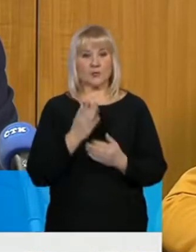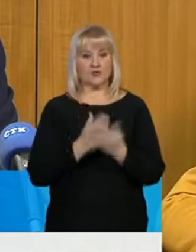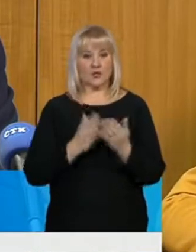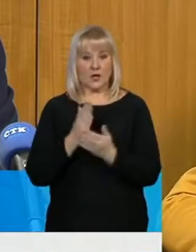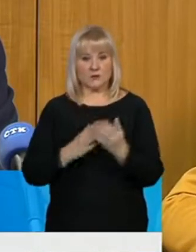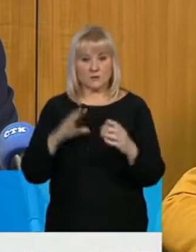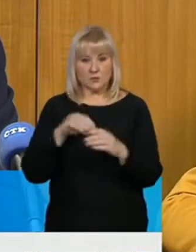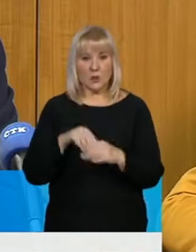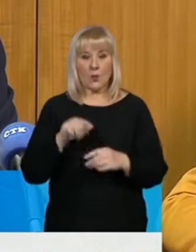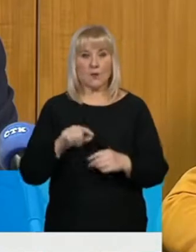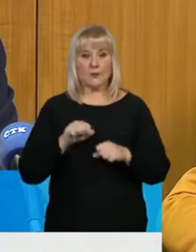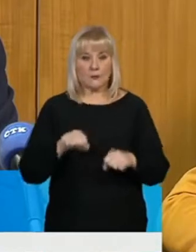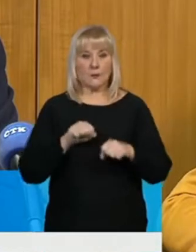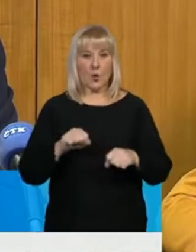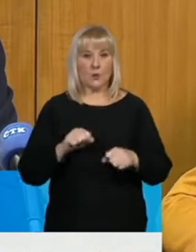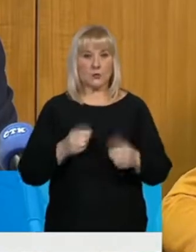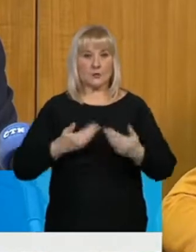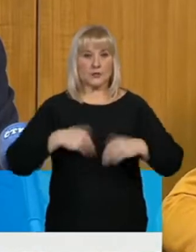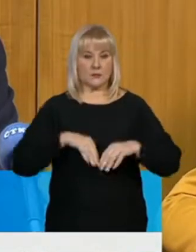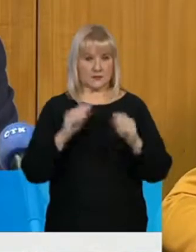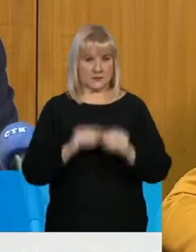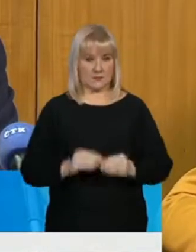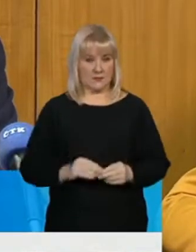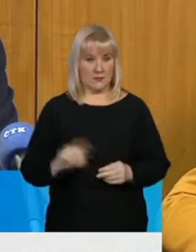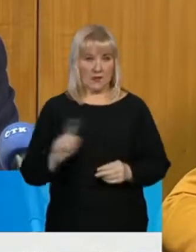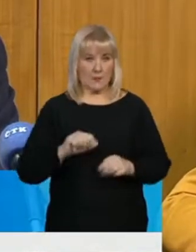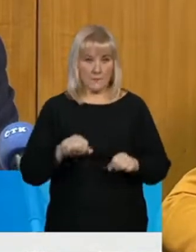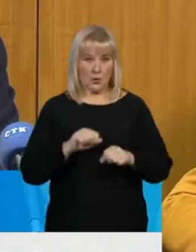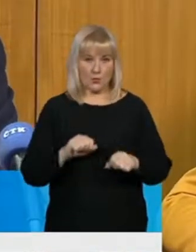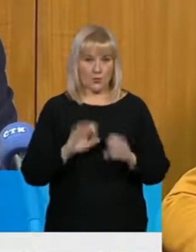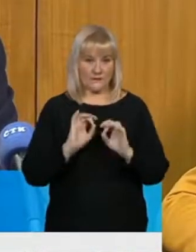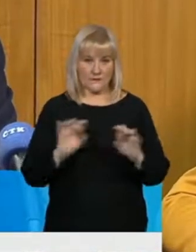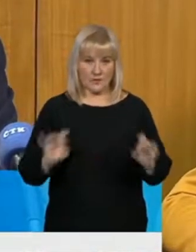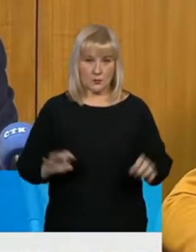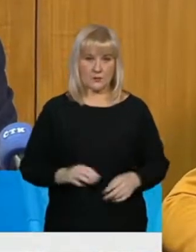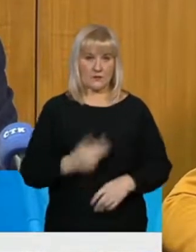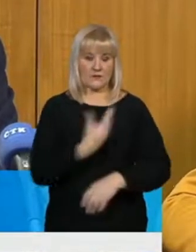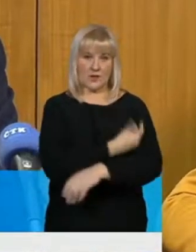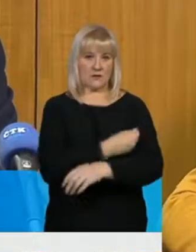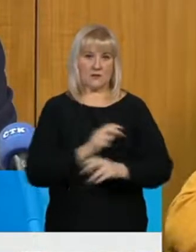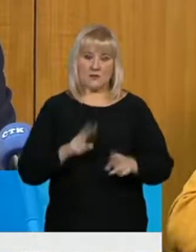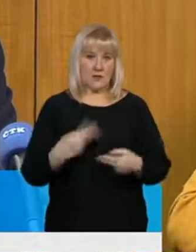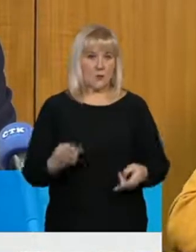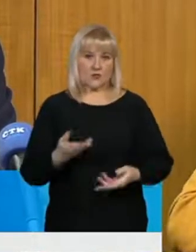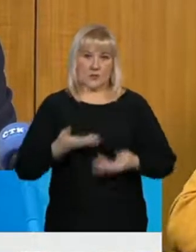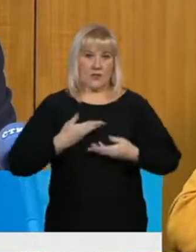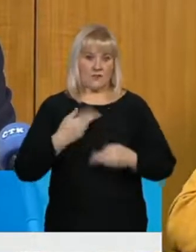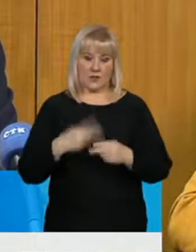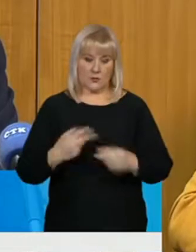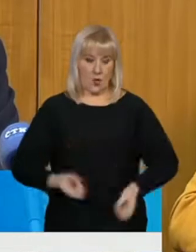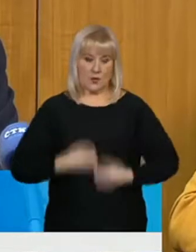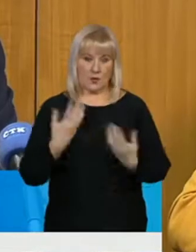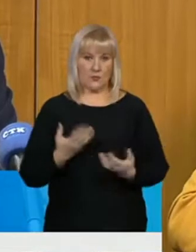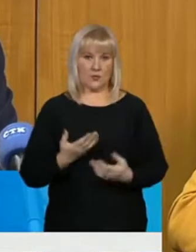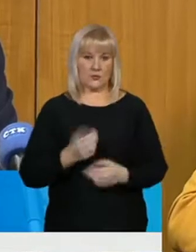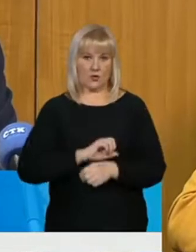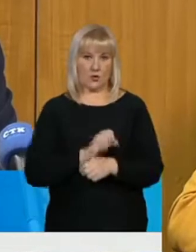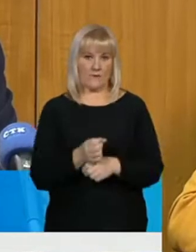stimulovat imunitní systém, nikoli celý virus. Vakcína nemůže vyvolat onemocnění COVID-19.